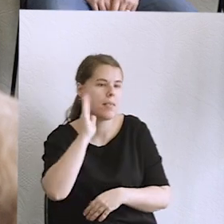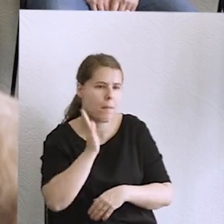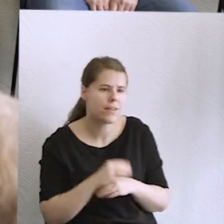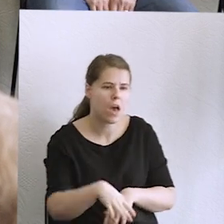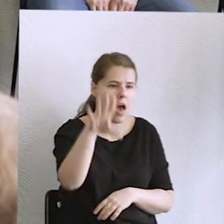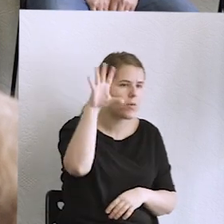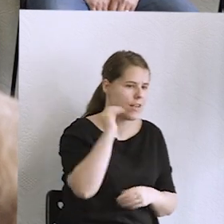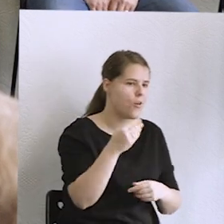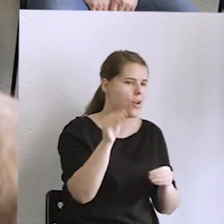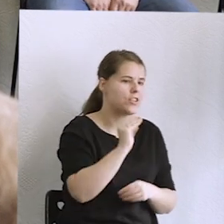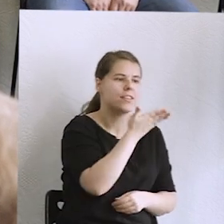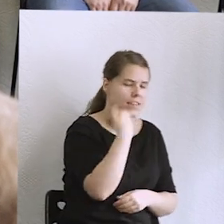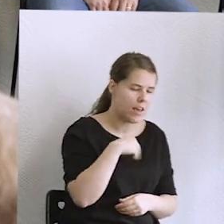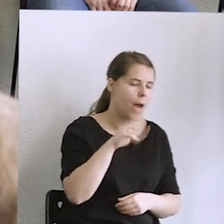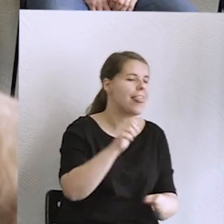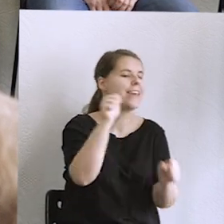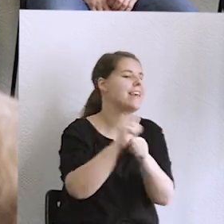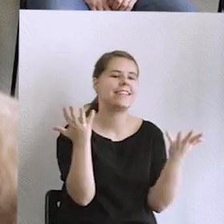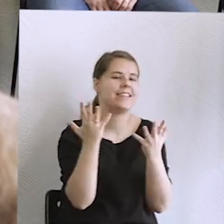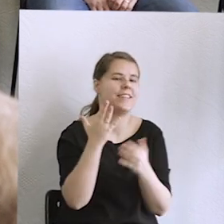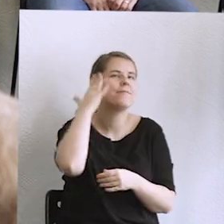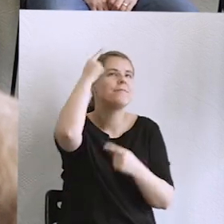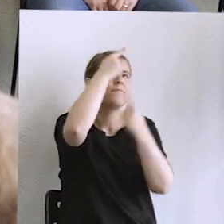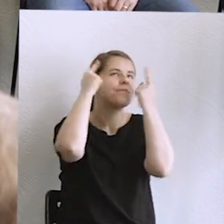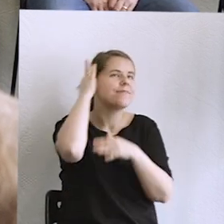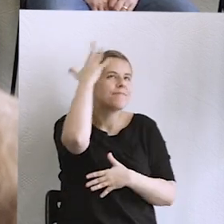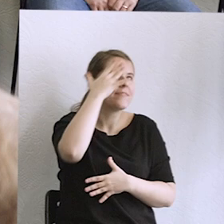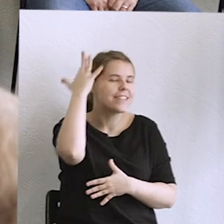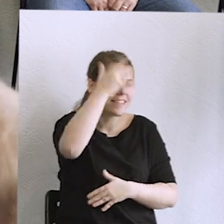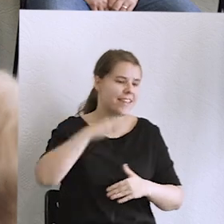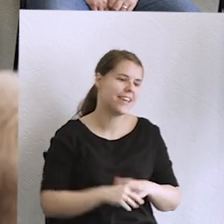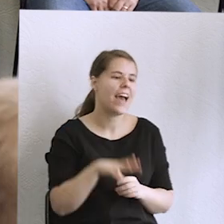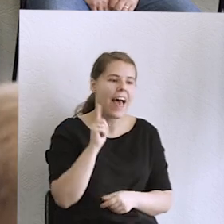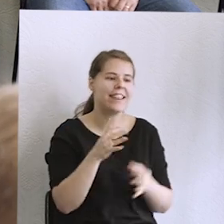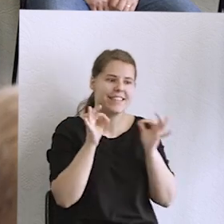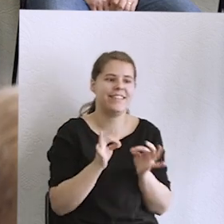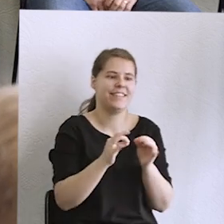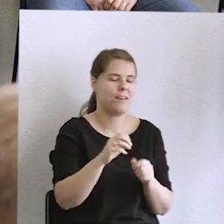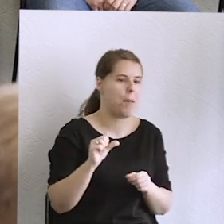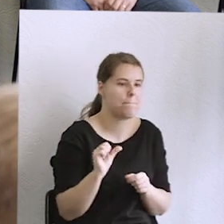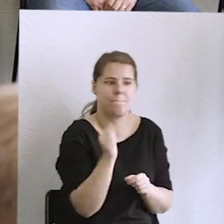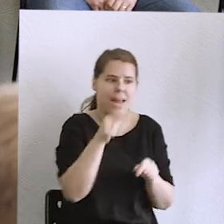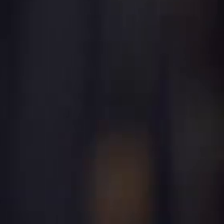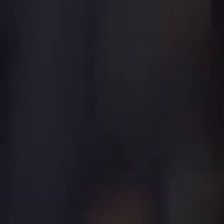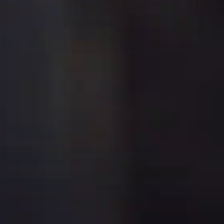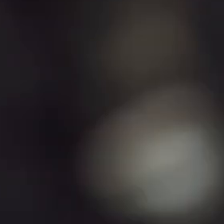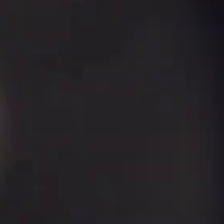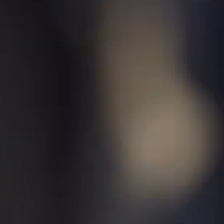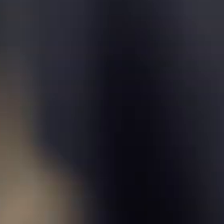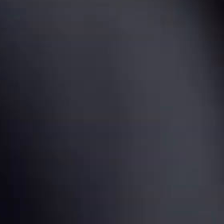istnieje jeszcze w Głochach, właśnie to jest najlepsze w przyszłości, ale dzisiaj postawiliśmy ważny krok w tym kierunku.